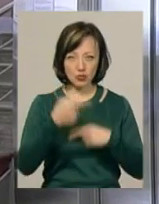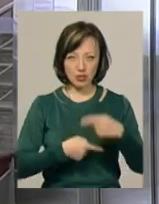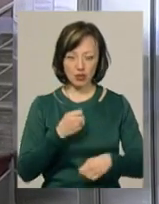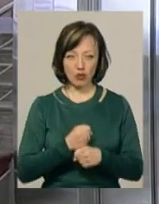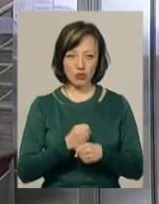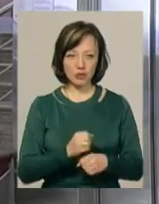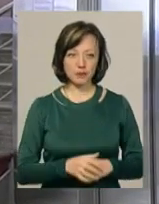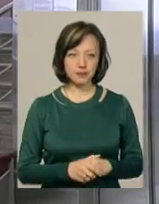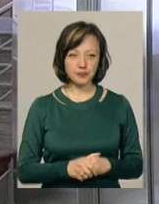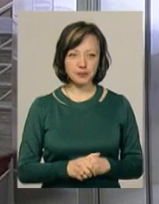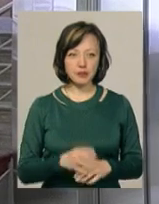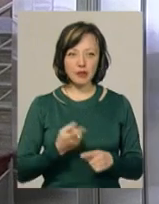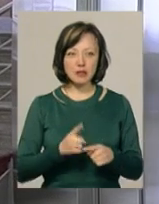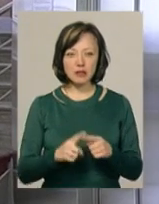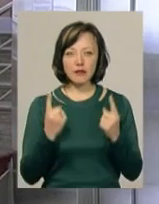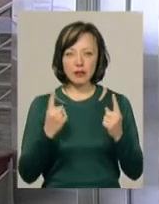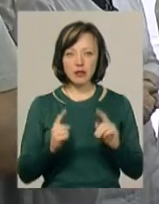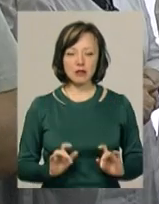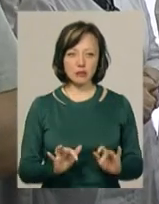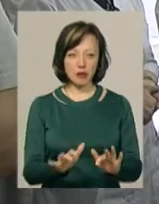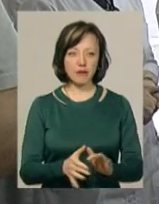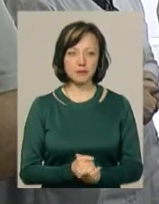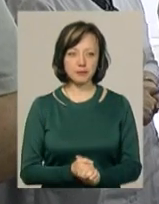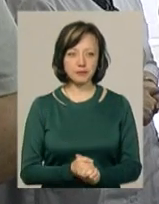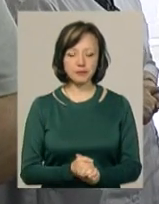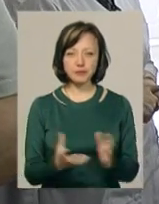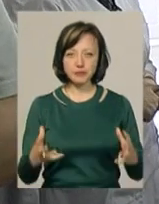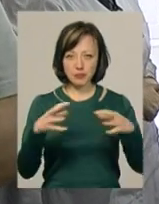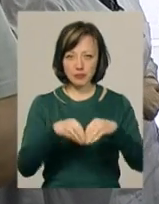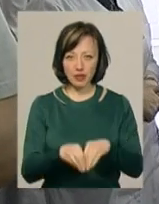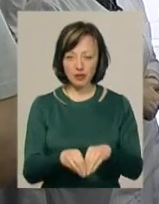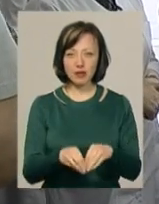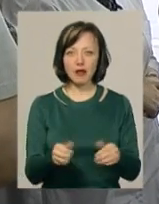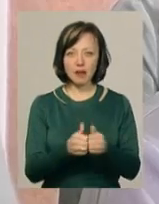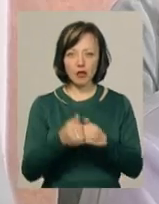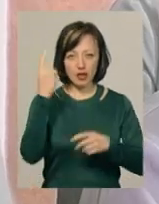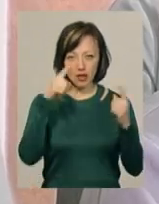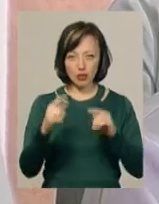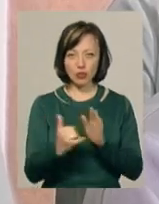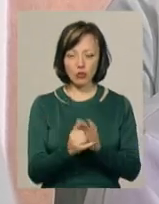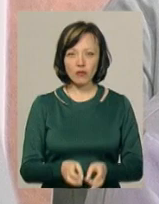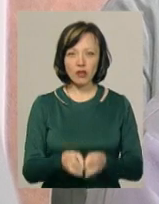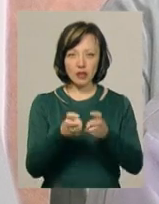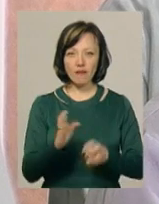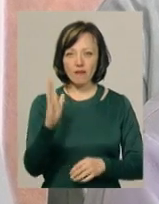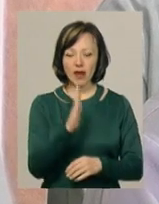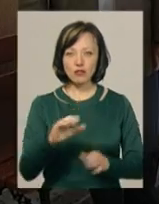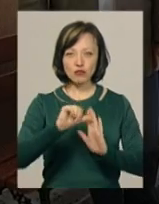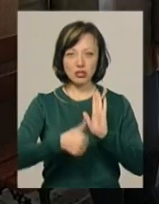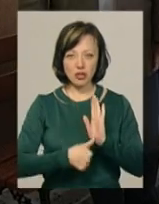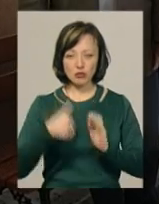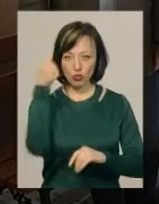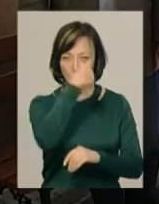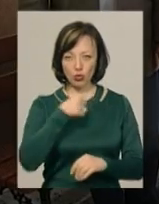роботи. Це дуже велика справа. Павло Гуцел обіднав навколо ідеї встановлення ліфта однодумців. У вересні 2016